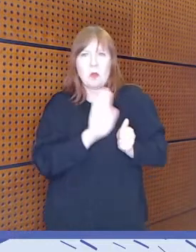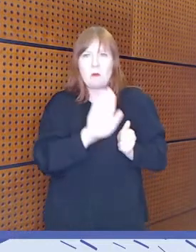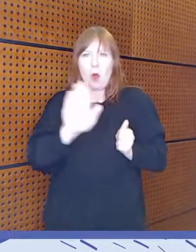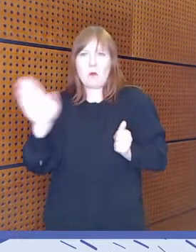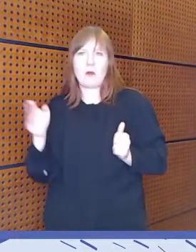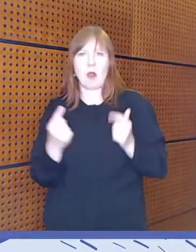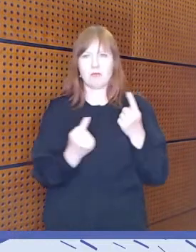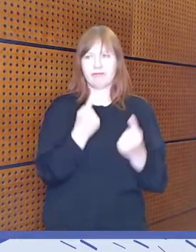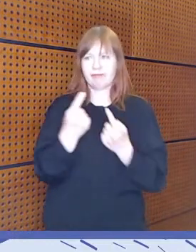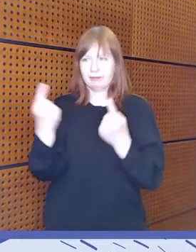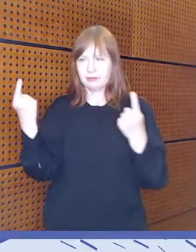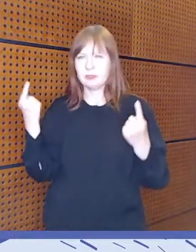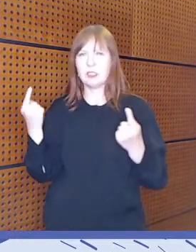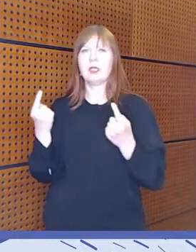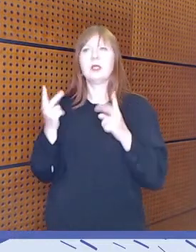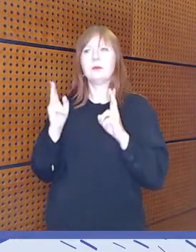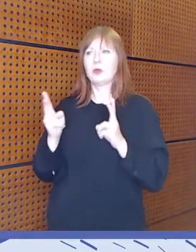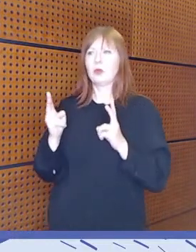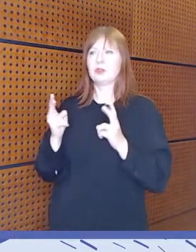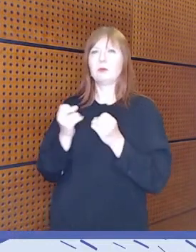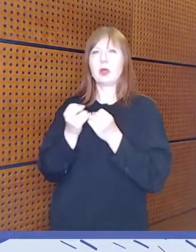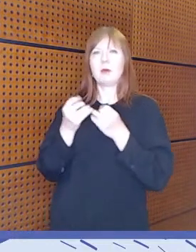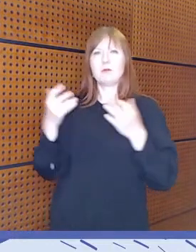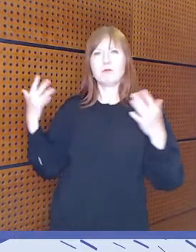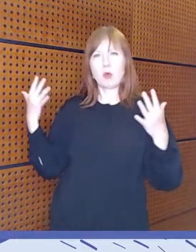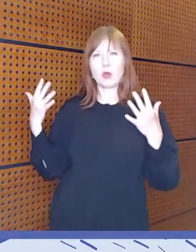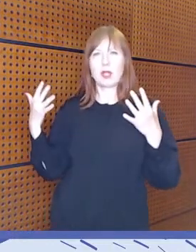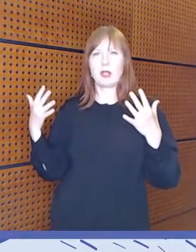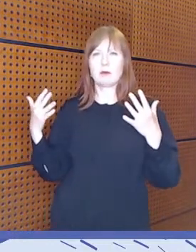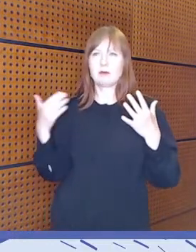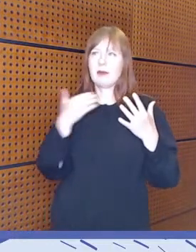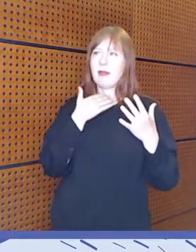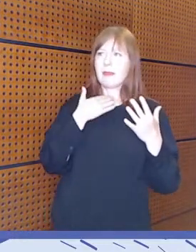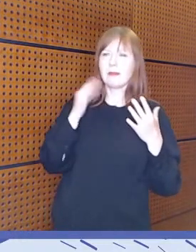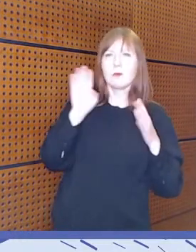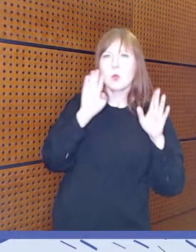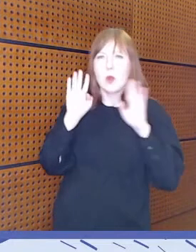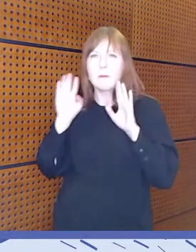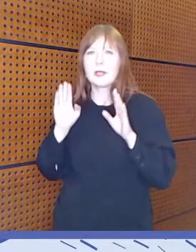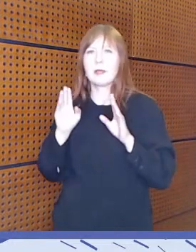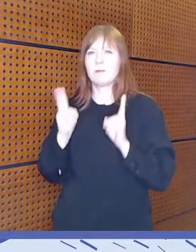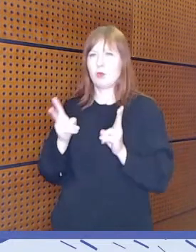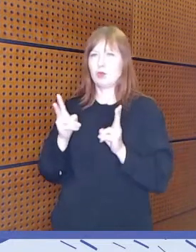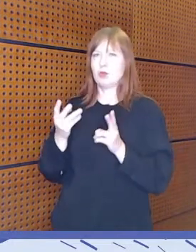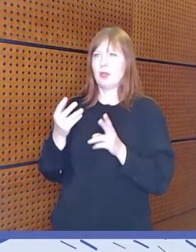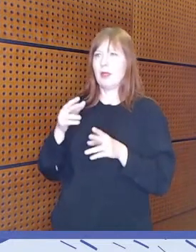moniäänisyyden ja kriittisten medialukutaitojen lisääminen koettiin erityisen tärkeänä.